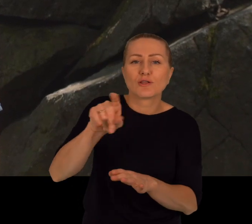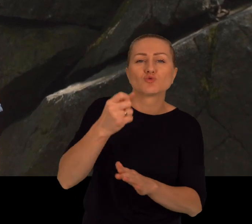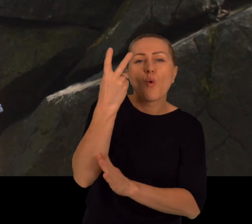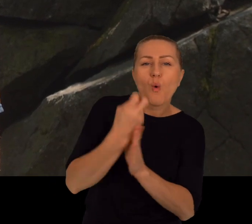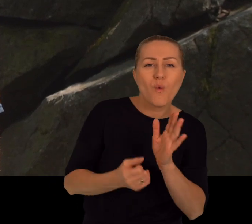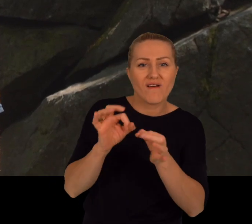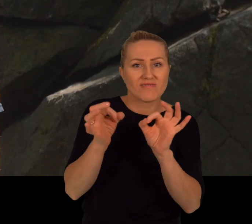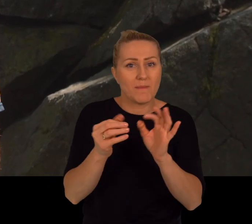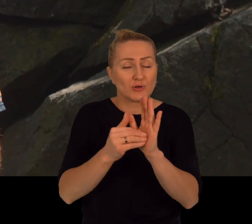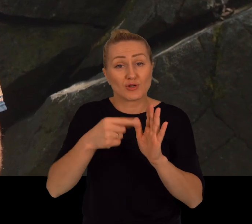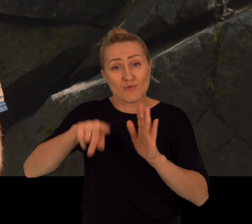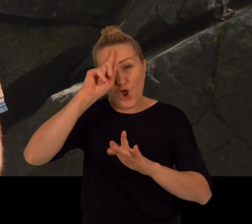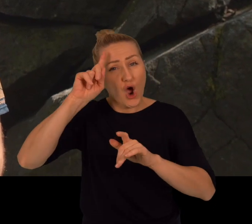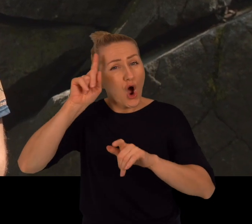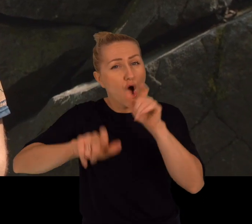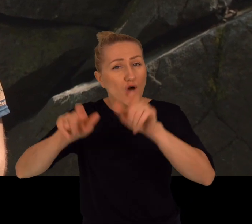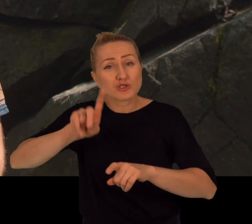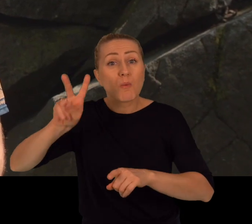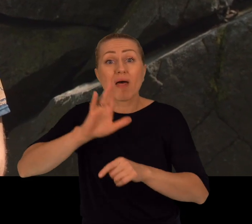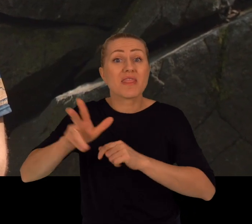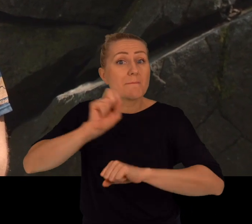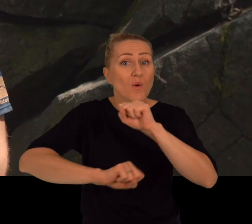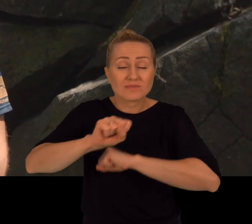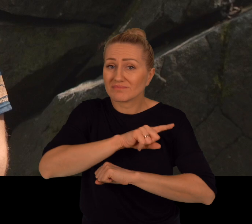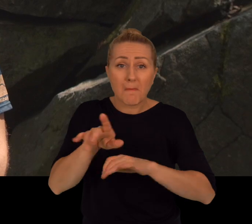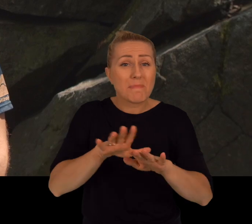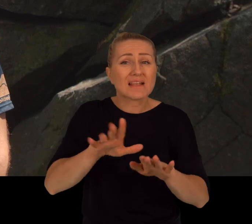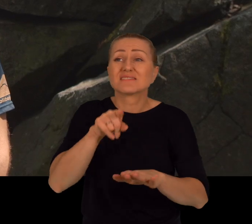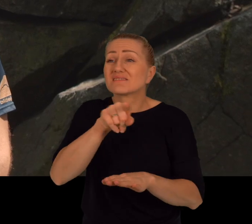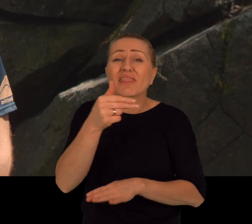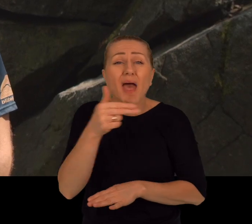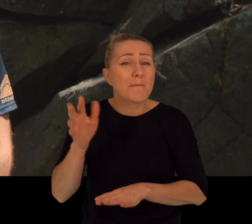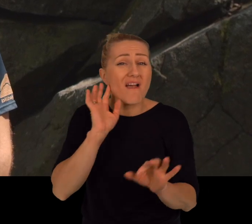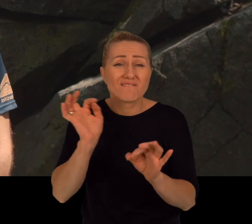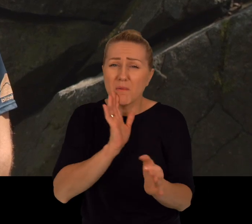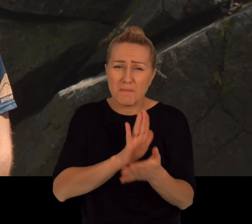czy jest jakieś miejsce, gdzie można się schronić. Osoby z niepełnosprawnościami tych informacji w ogóle nie miały.